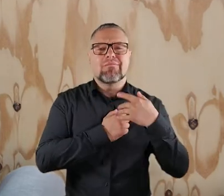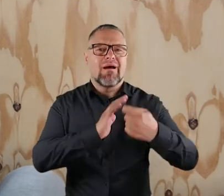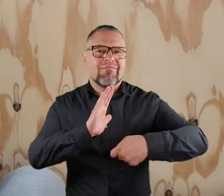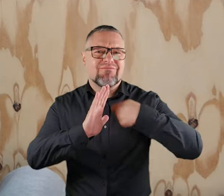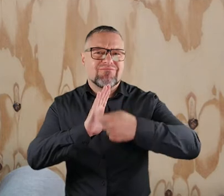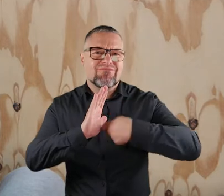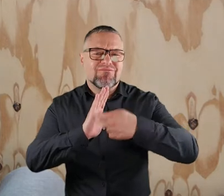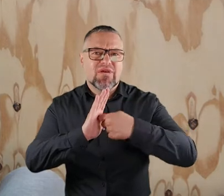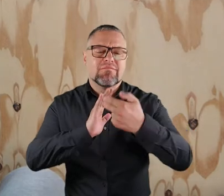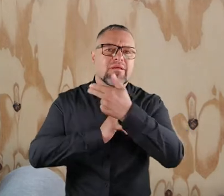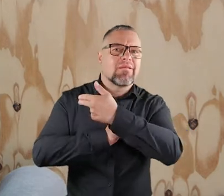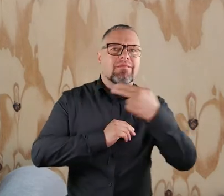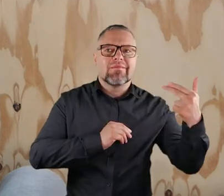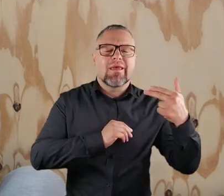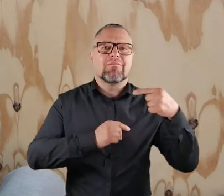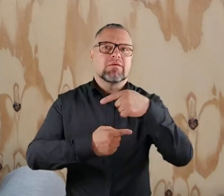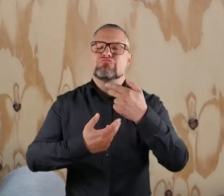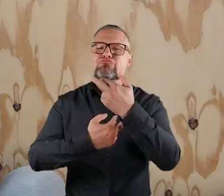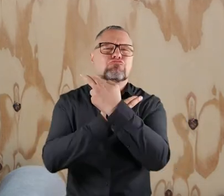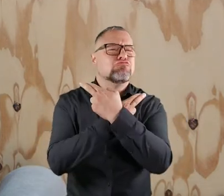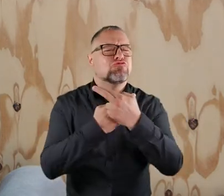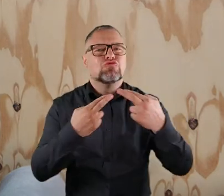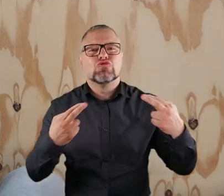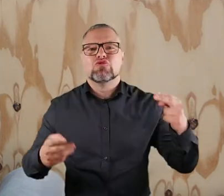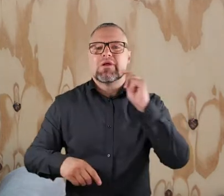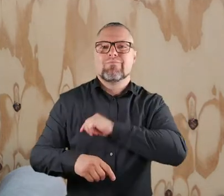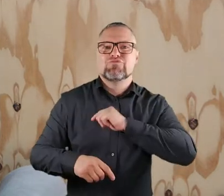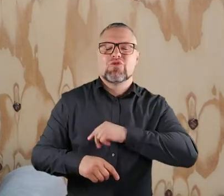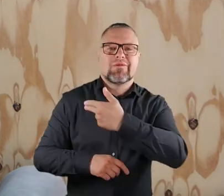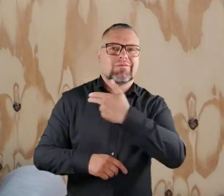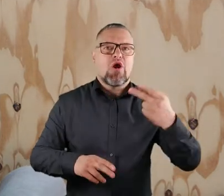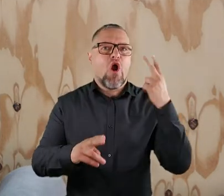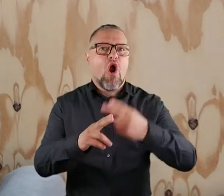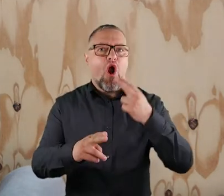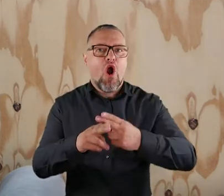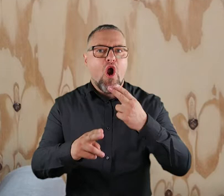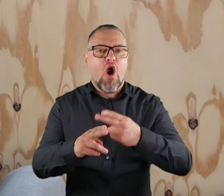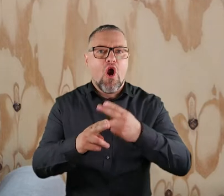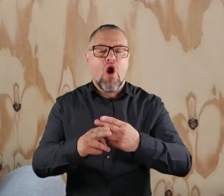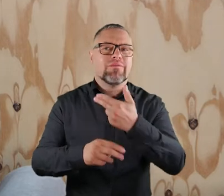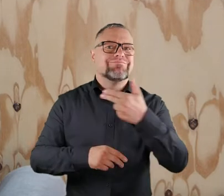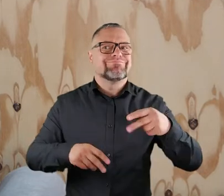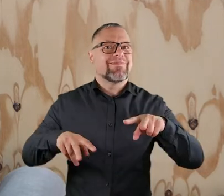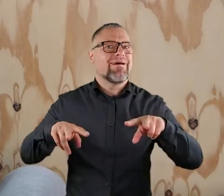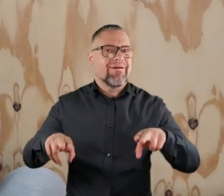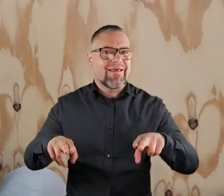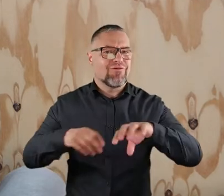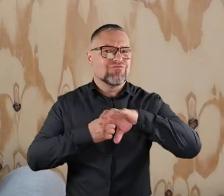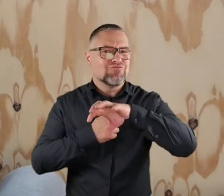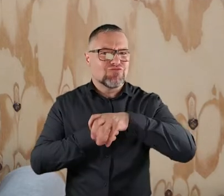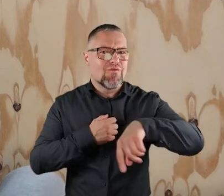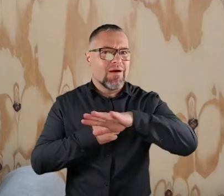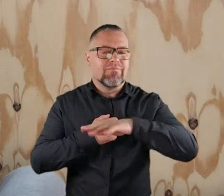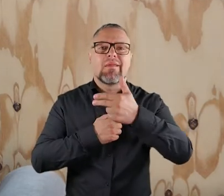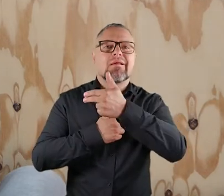filmów poświęconych tematyce różnych takich psychologicznych aspektów choroby onkologicznej. Są to